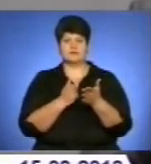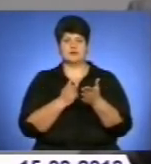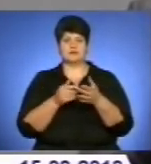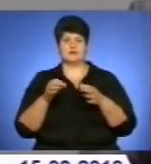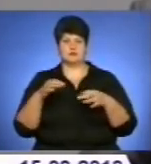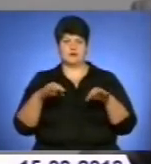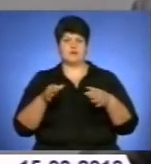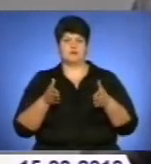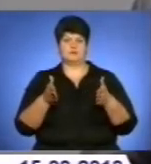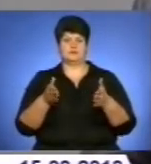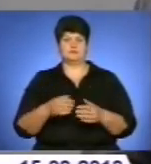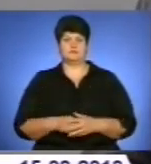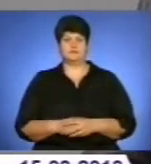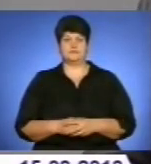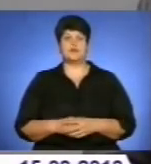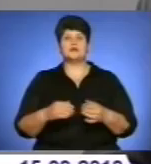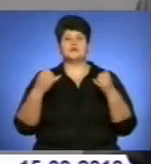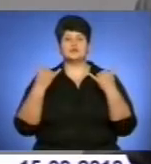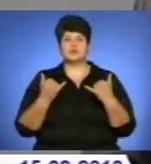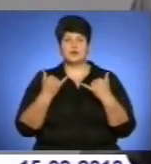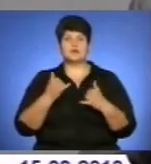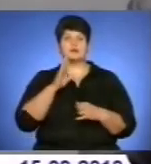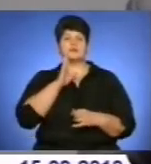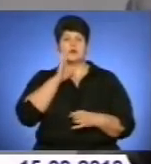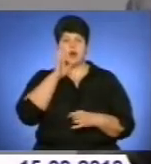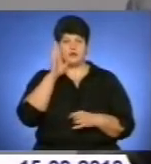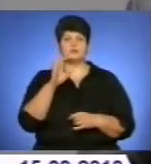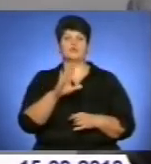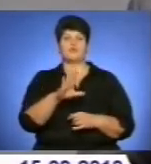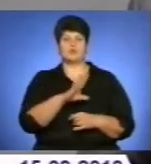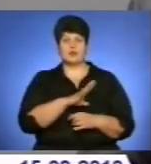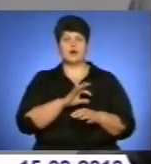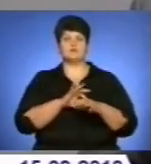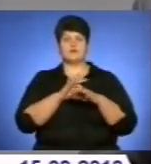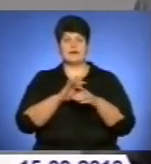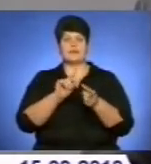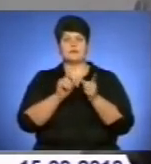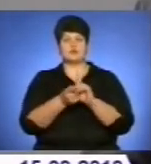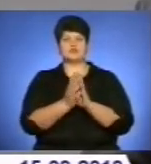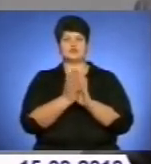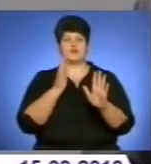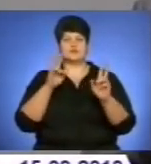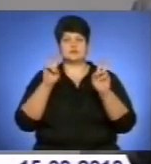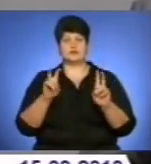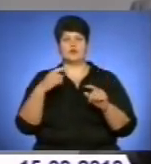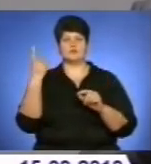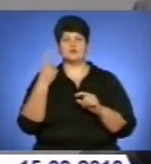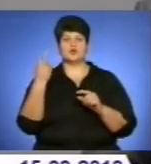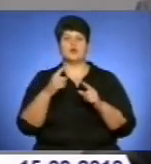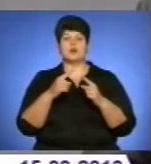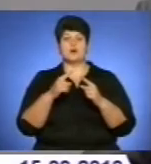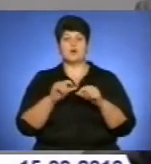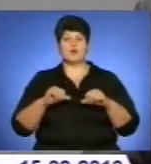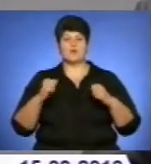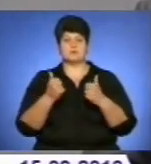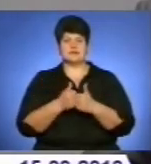або відсутній проїзд. І також ще складніша ситуація в Зборівському районі. До 62 населених пунктів затруднений